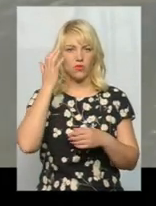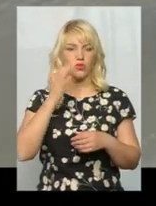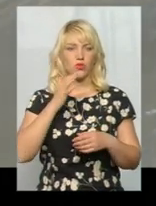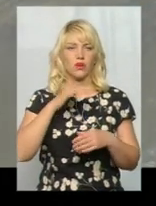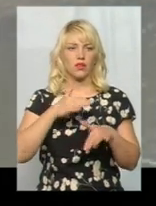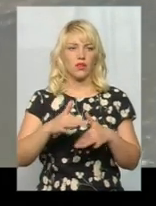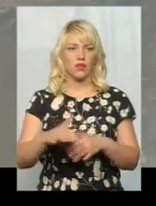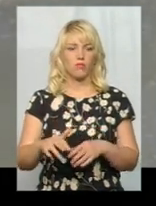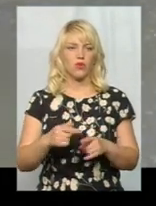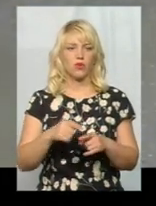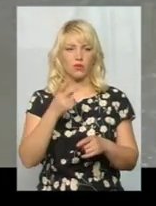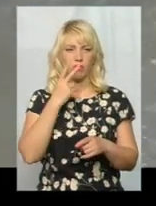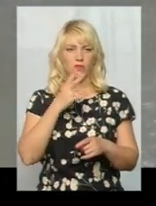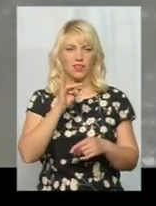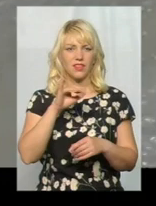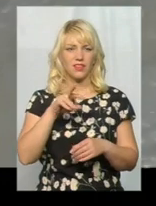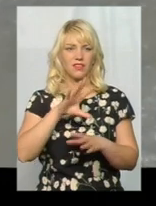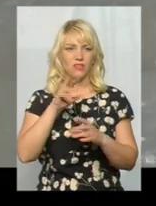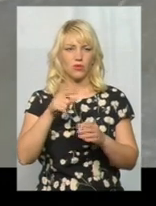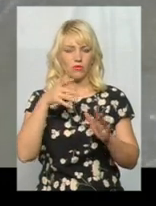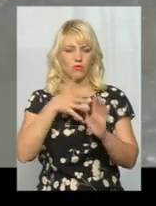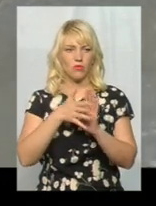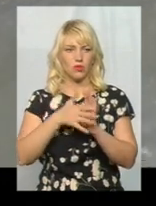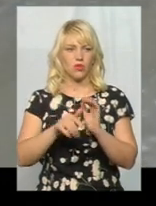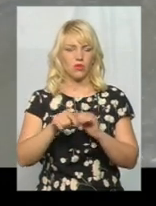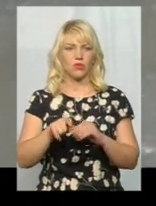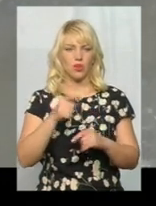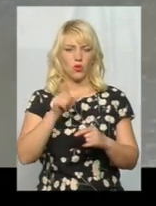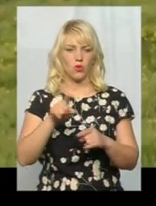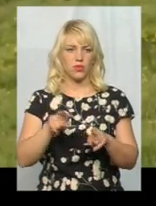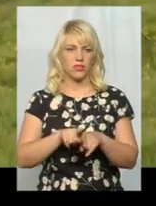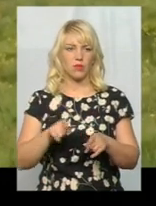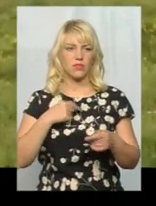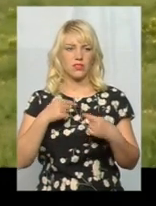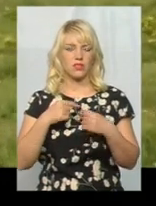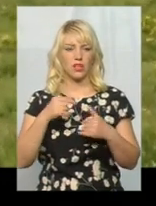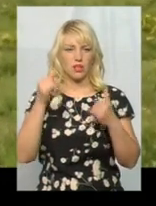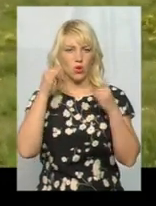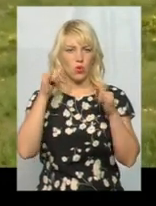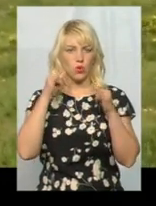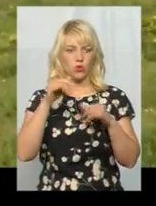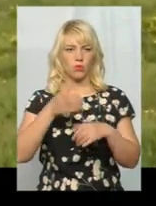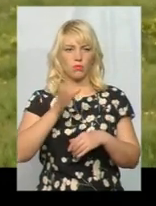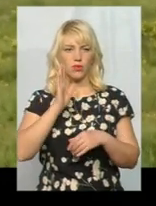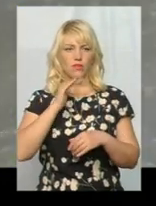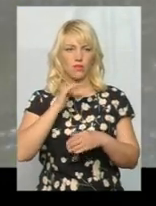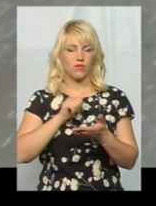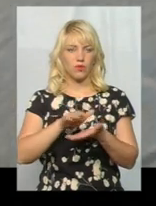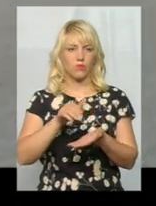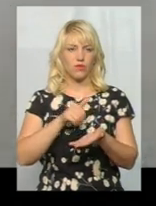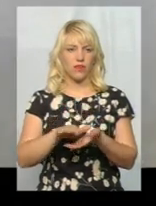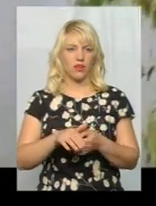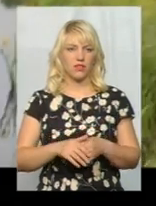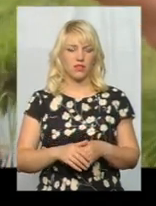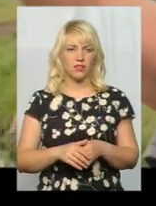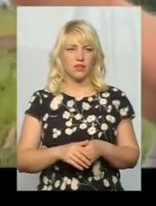І купують, то і докуплюється. Все ж туди йде вода. І здовж люди так само страдають. Худоба, пити, води. Туди вже воно